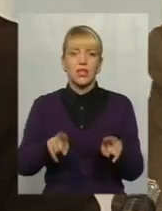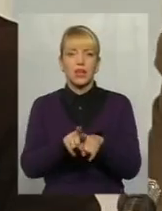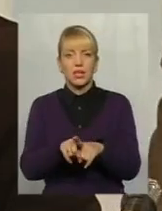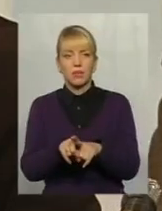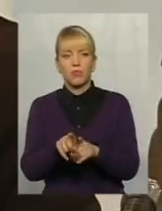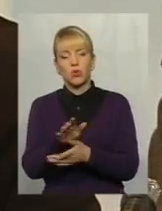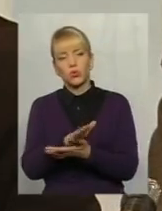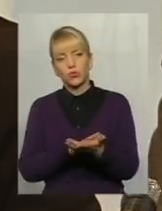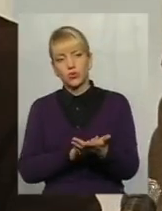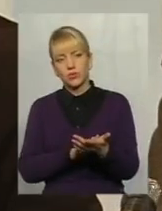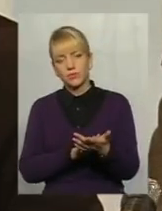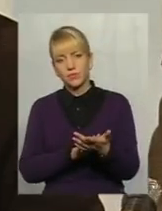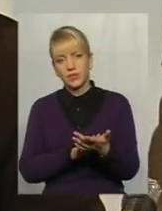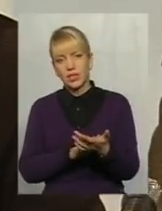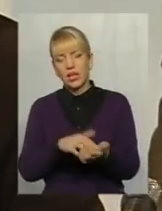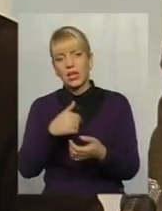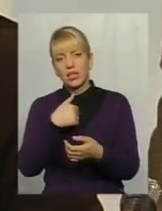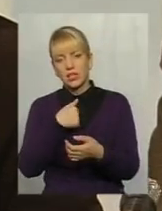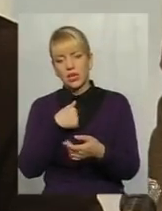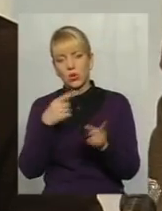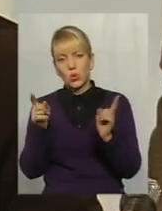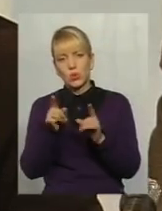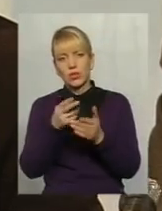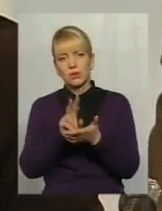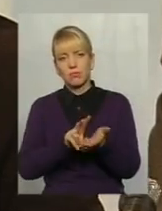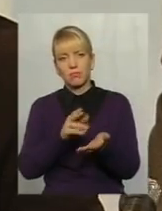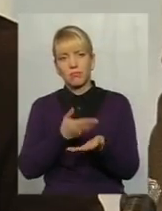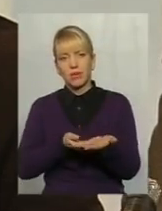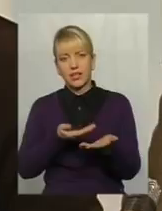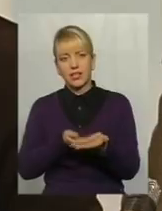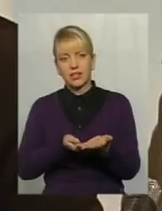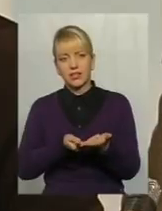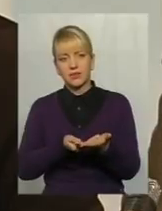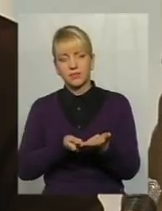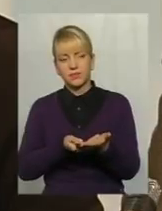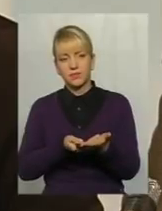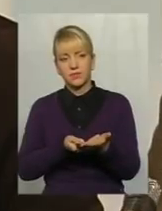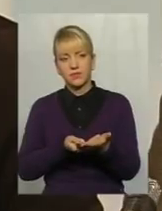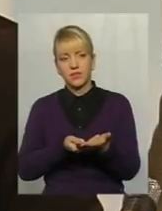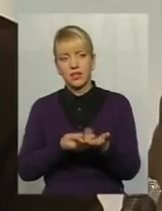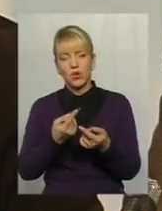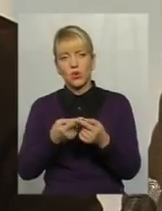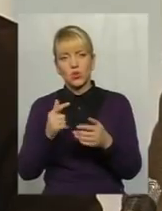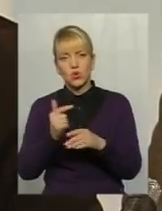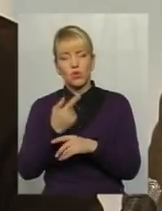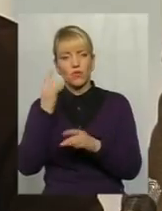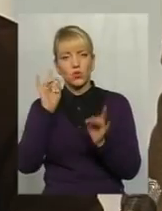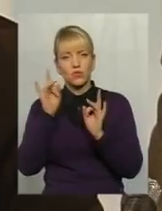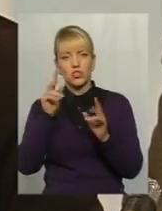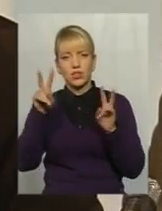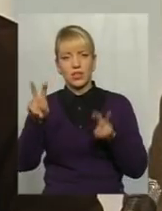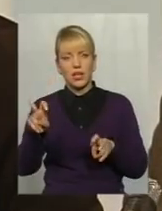лінію. Як дуже короткий приклад, я б хотів назвати, в нас знову ж таки звучить, оця тема, чи